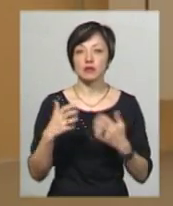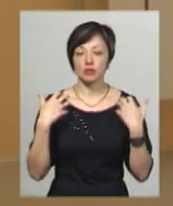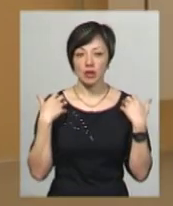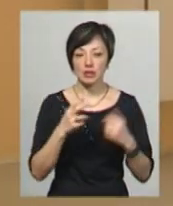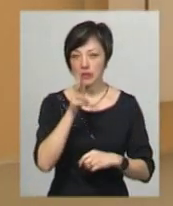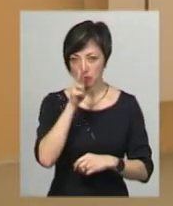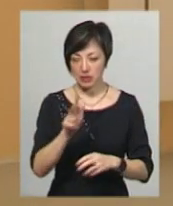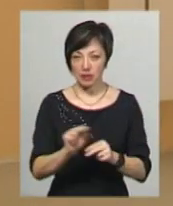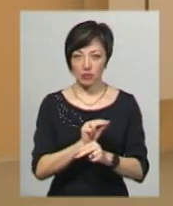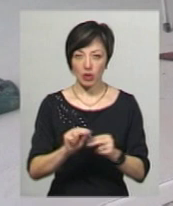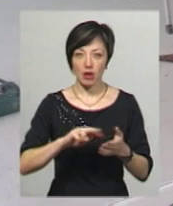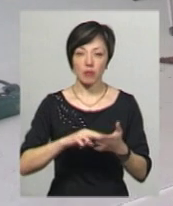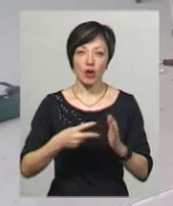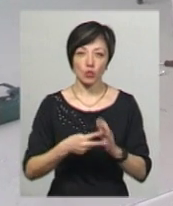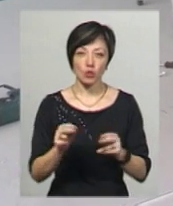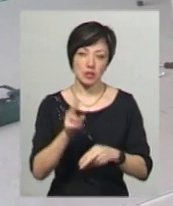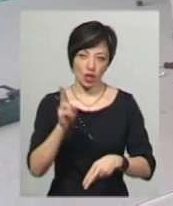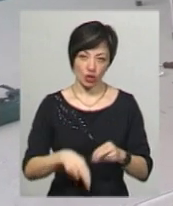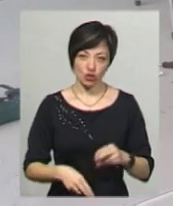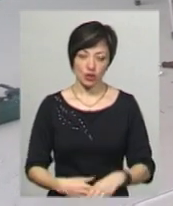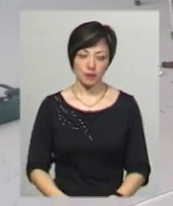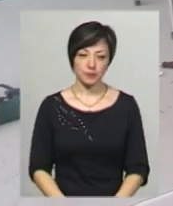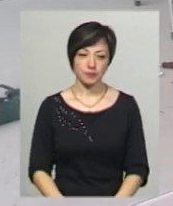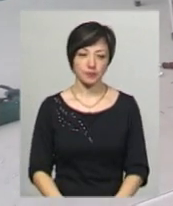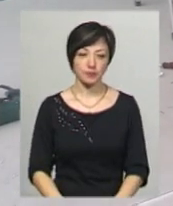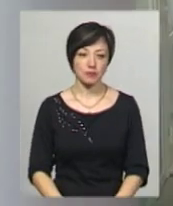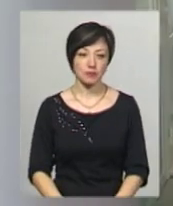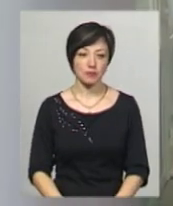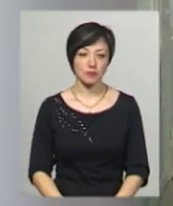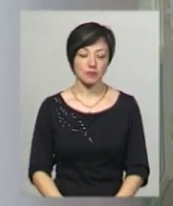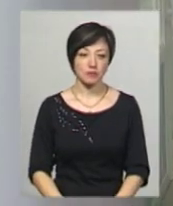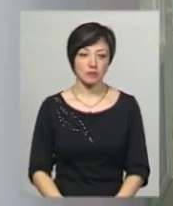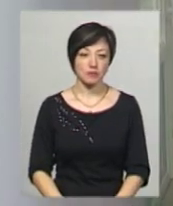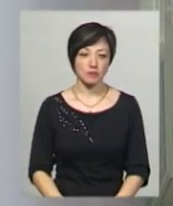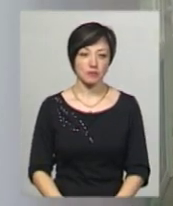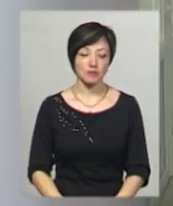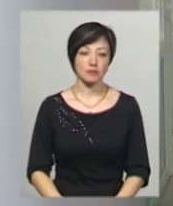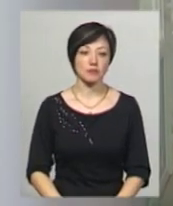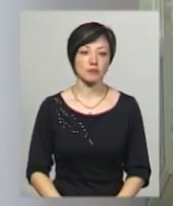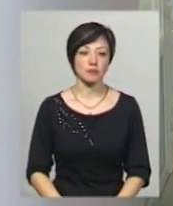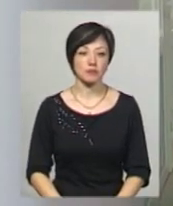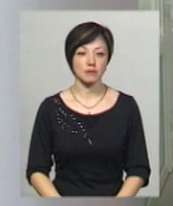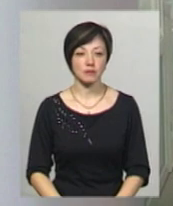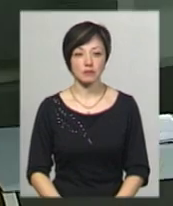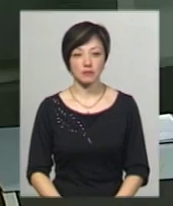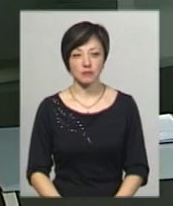місяці ремонт у відділенні планують закінчити. Тетяна Ворожцова, Іван Мовчан, Віктор Кривий. Новини Поділля. Центр.